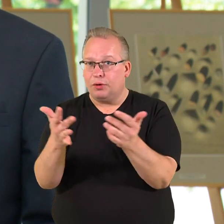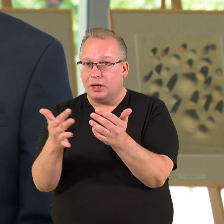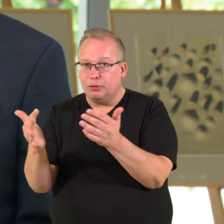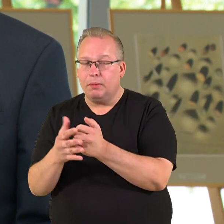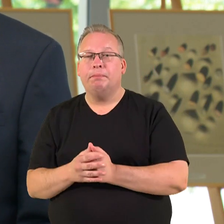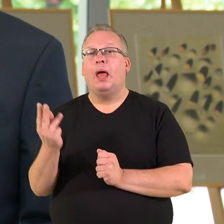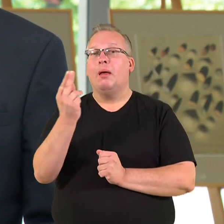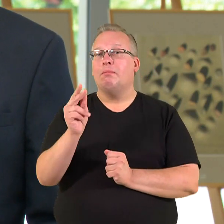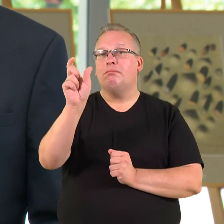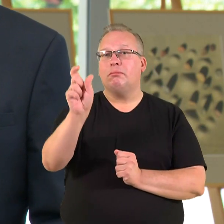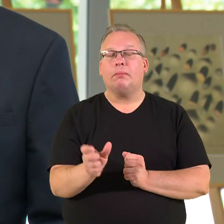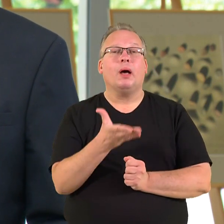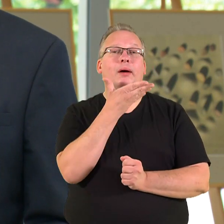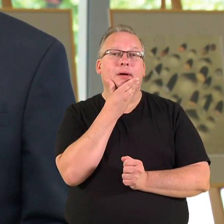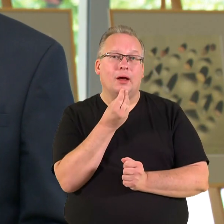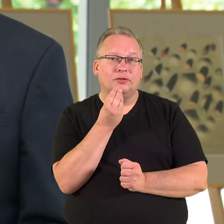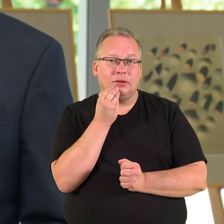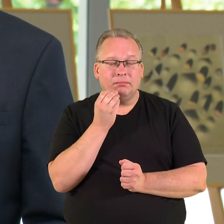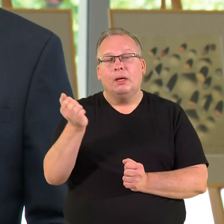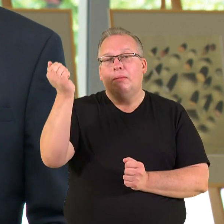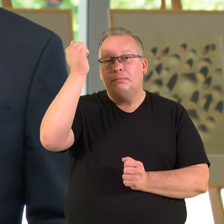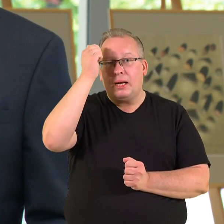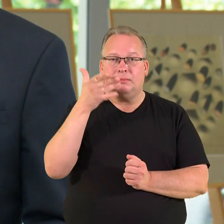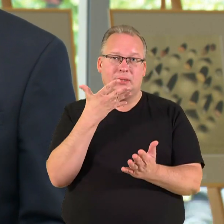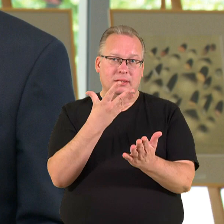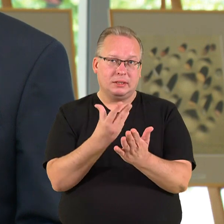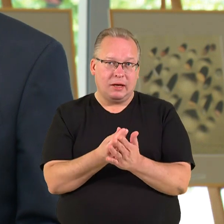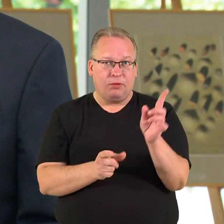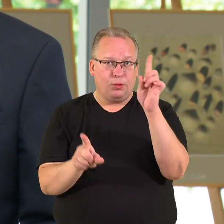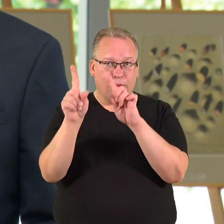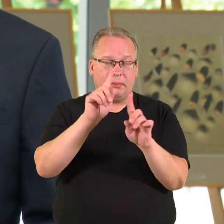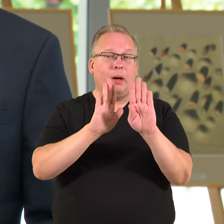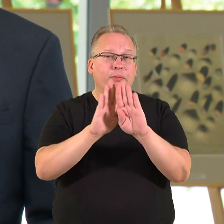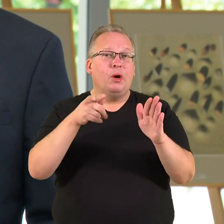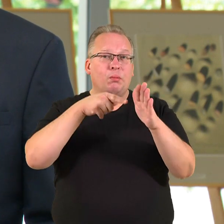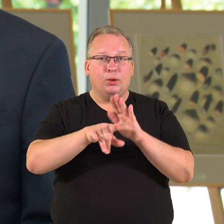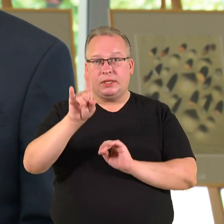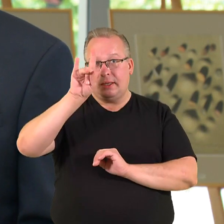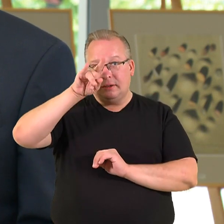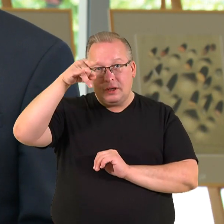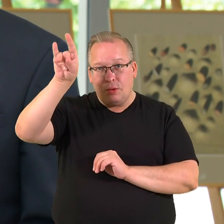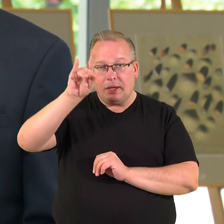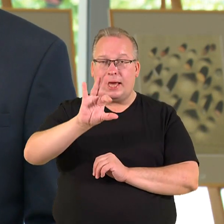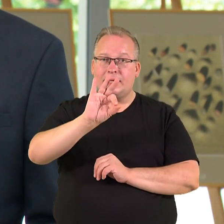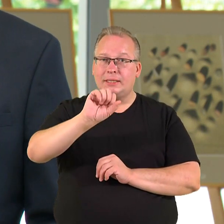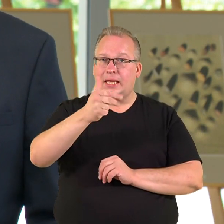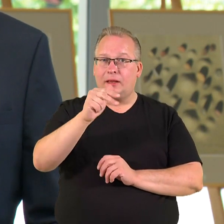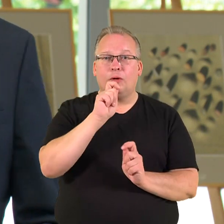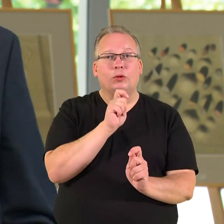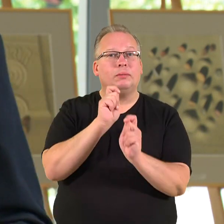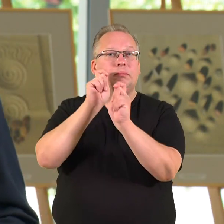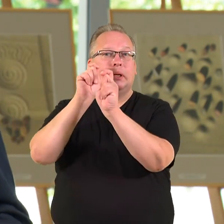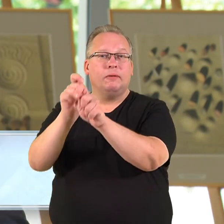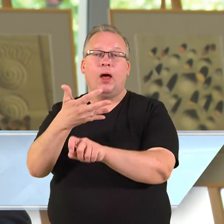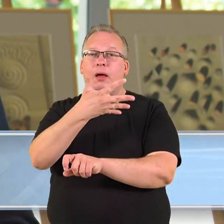menininkas labai gražiai prasminantė savo kūrybą. Muziejui tarp kitko Tauragės santokos taip pat padovanojęs apie